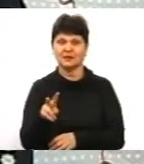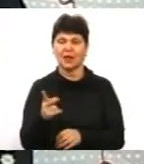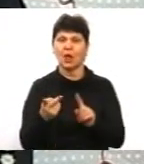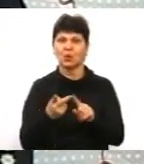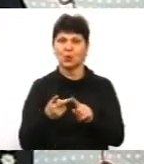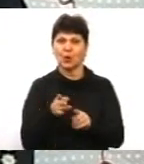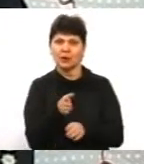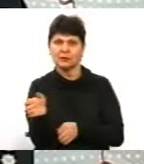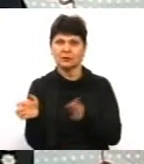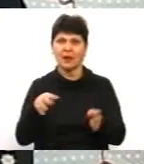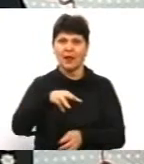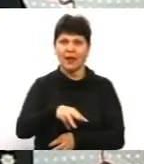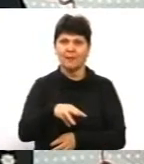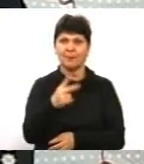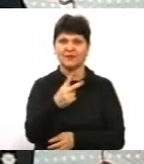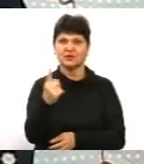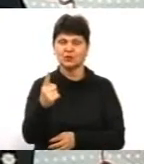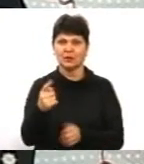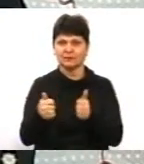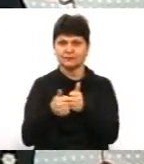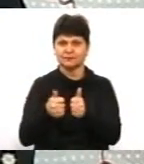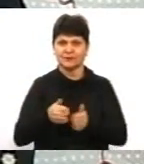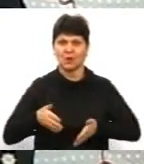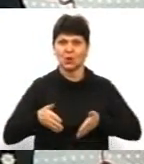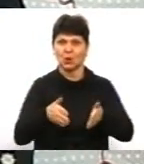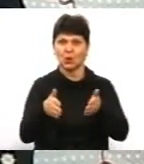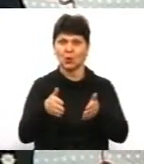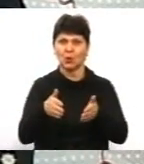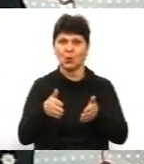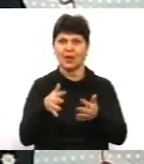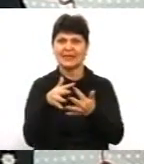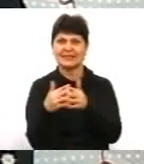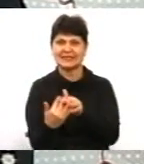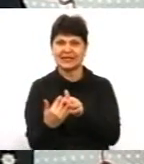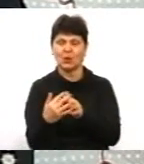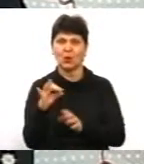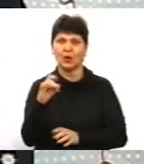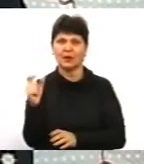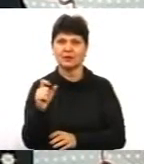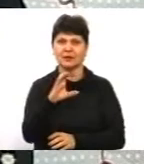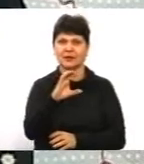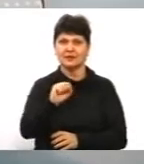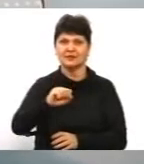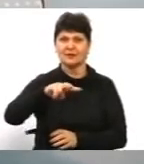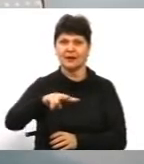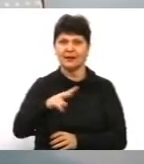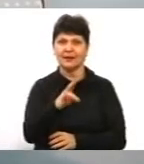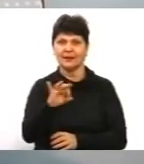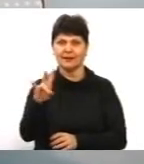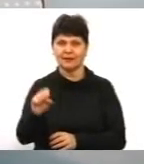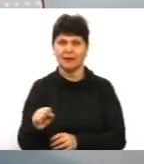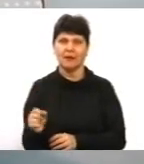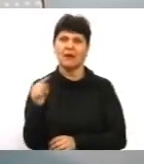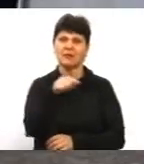дорогою, яка виїжджає з населеного пункту Сальник. От там у нас